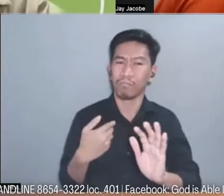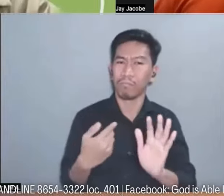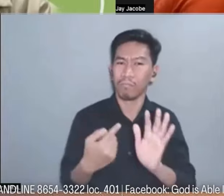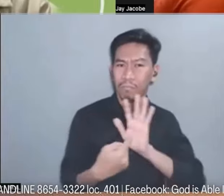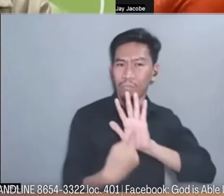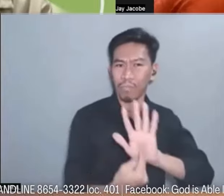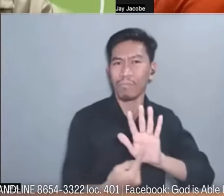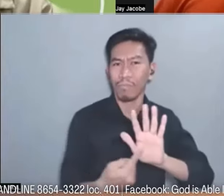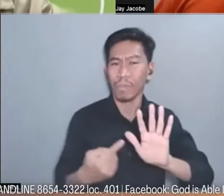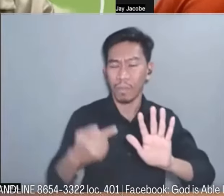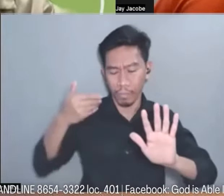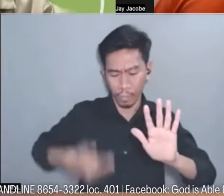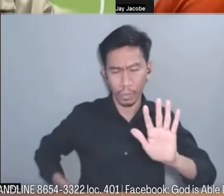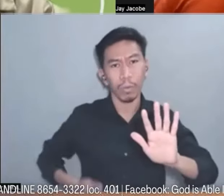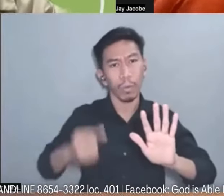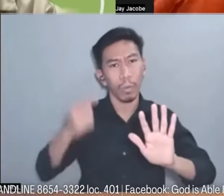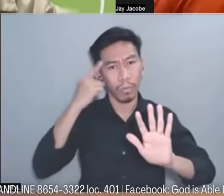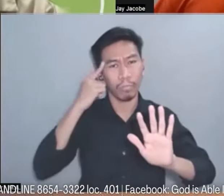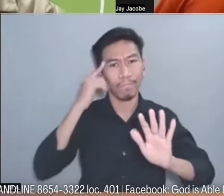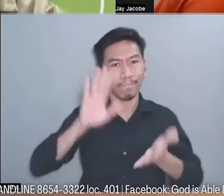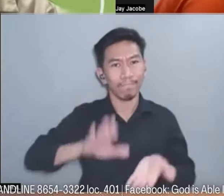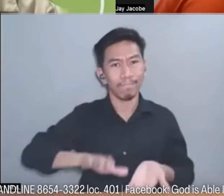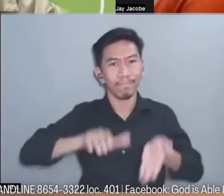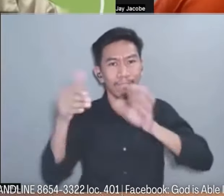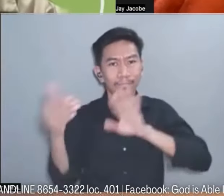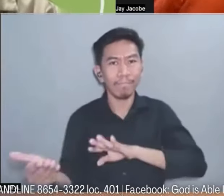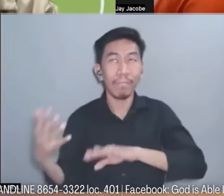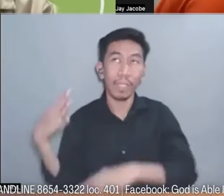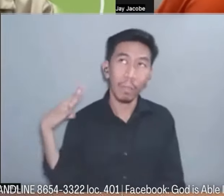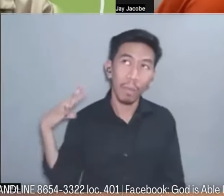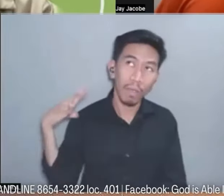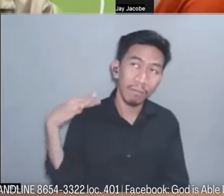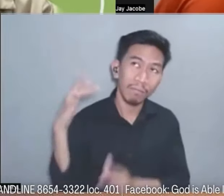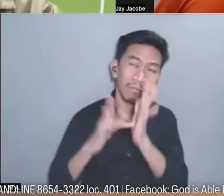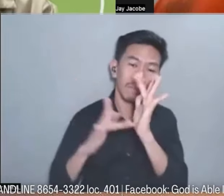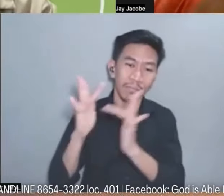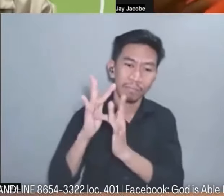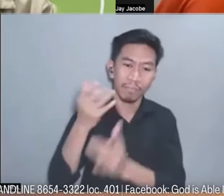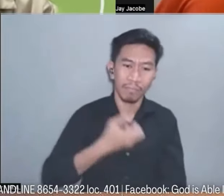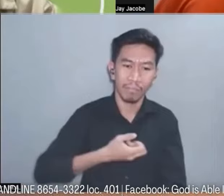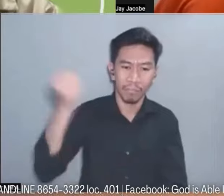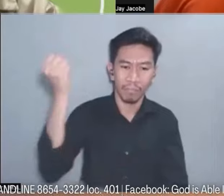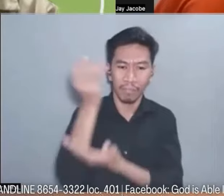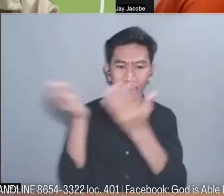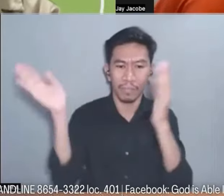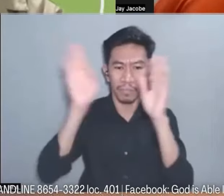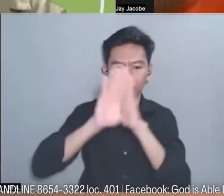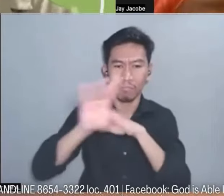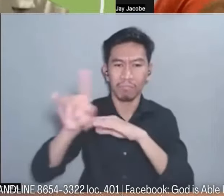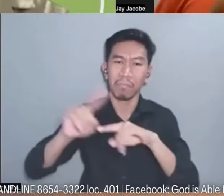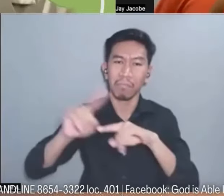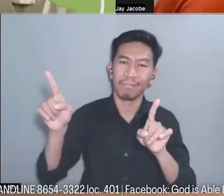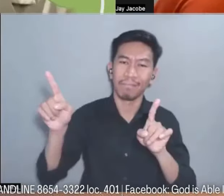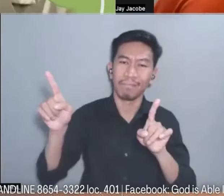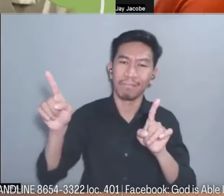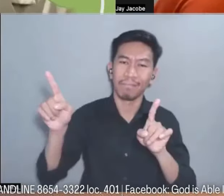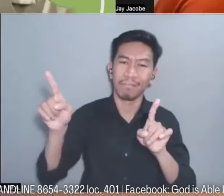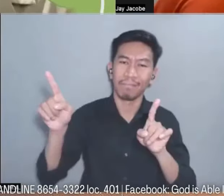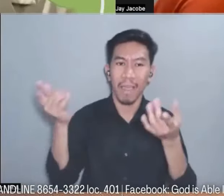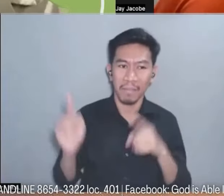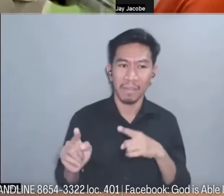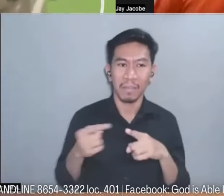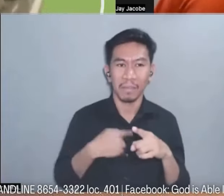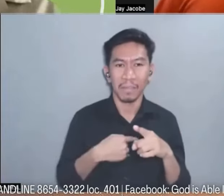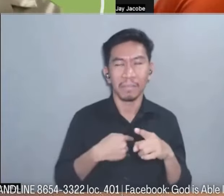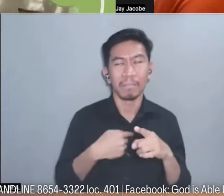and waiting for Jesus to to take me home sa heaven pero hindi po nangyari so kaya sabi ko Lord kayo na po ang